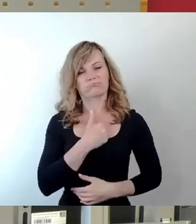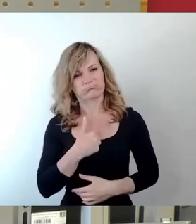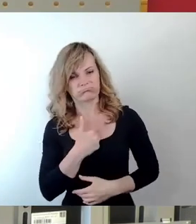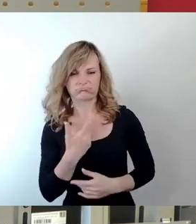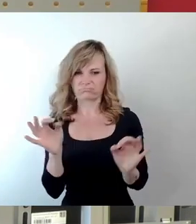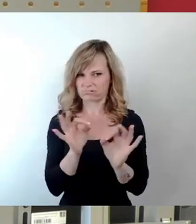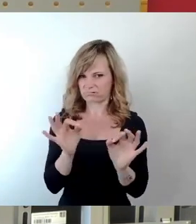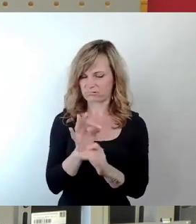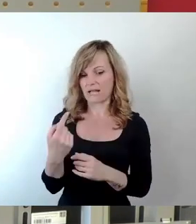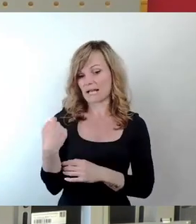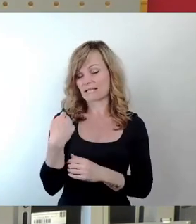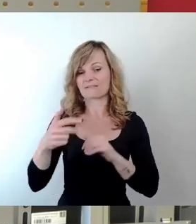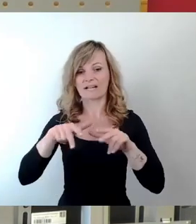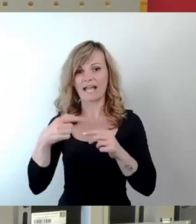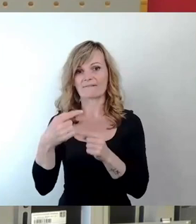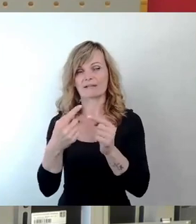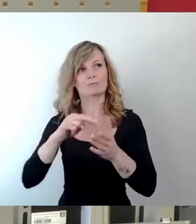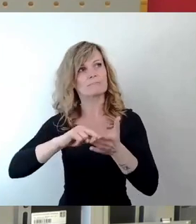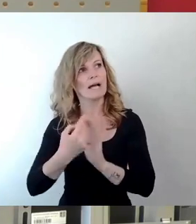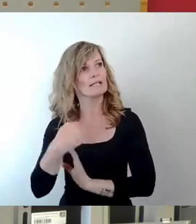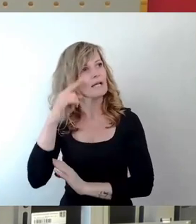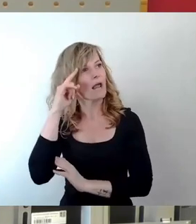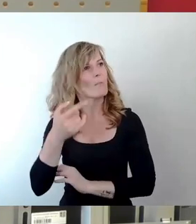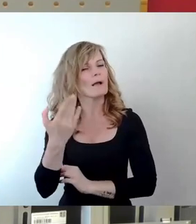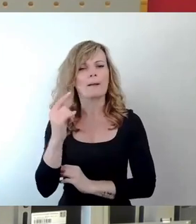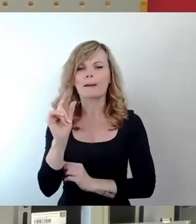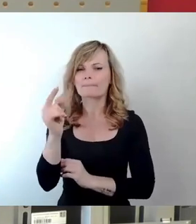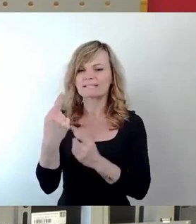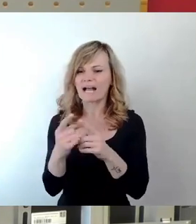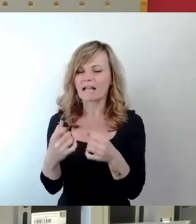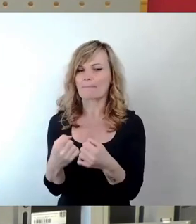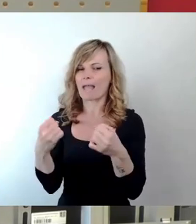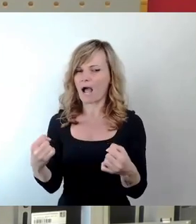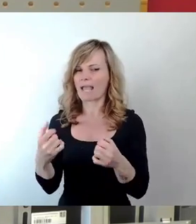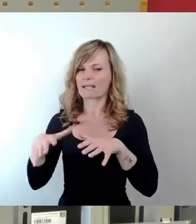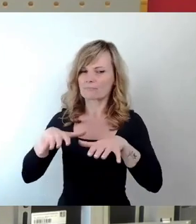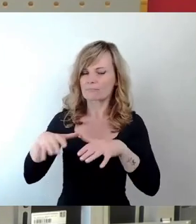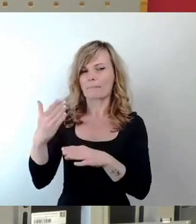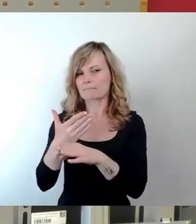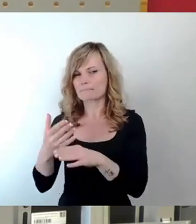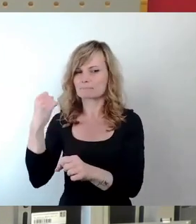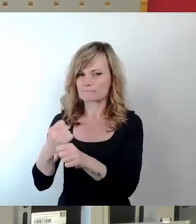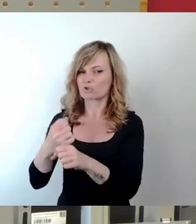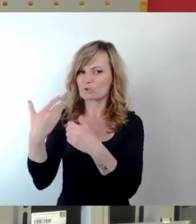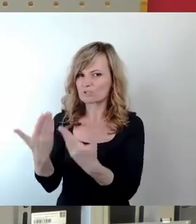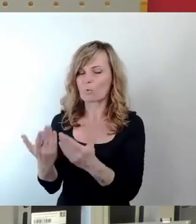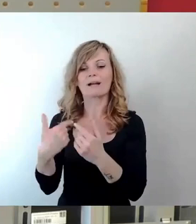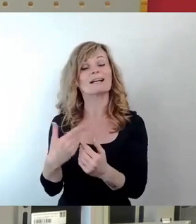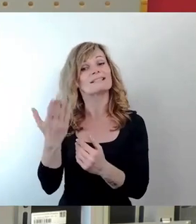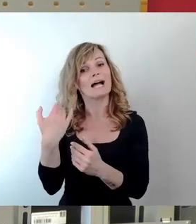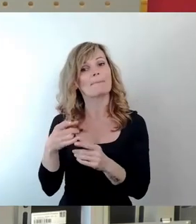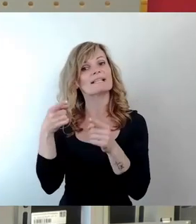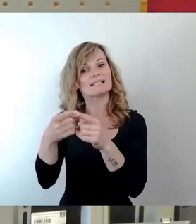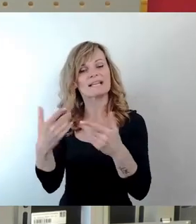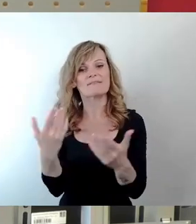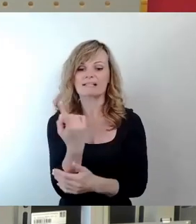Verkehrsentwicklungsplan, der wurde, glaube ich, unter ein bisschen einem anderen Mehrheitsverhältnis auch hier damals noch beschlossen, da war das Ziel vorgegeben, wir wollen die